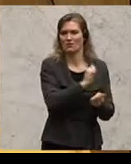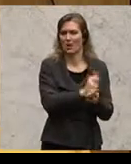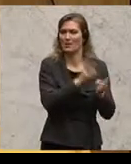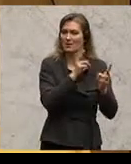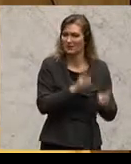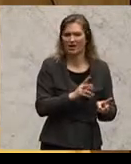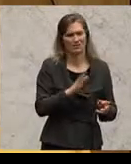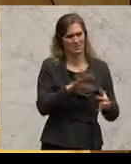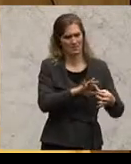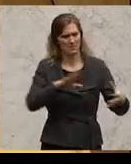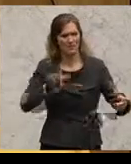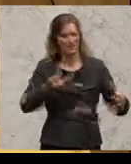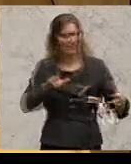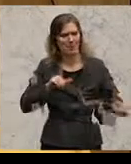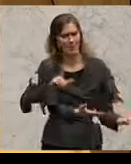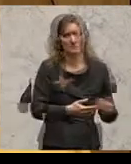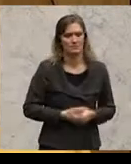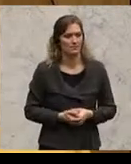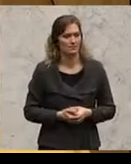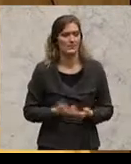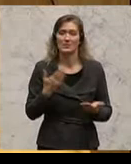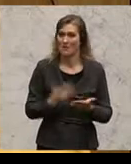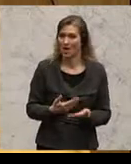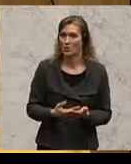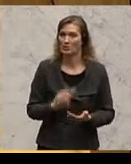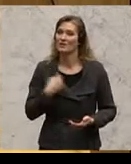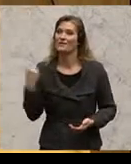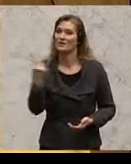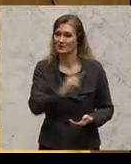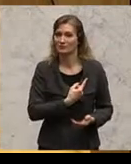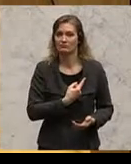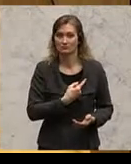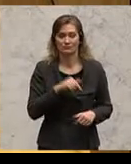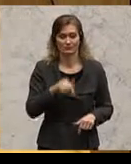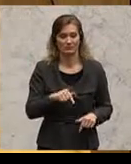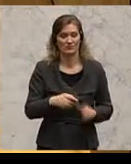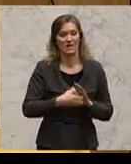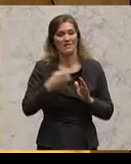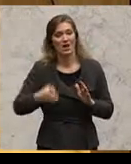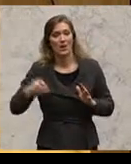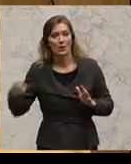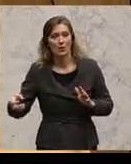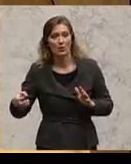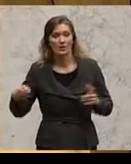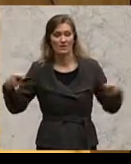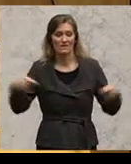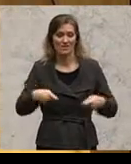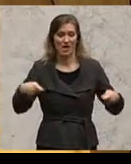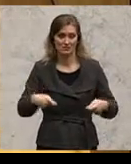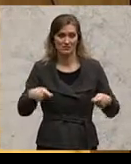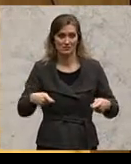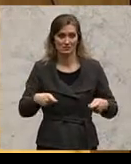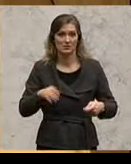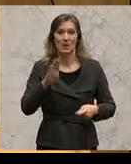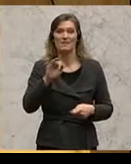sollte man sich auch in Zukunft. Wir daher dieser Verlängerung der finanziellen Mittel für das Bifi